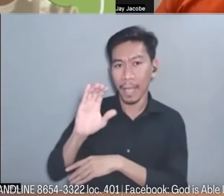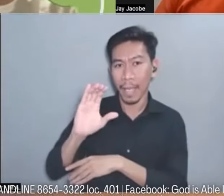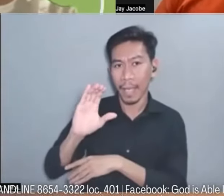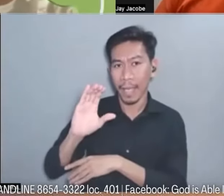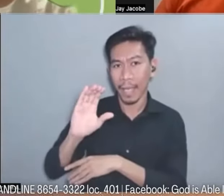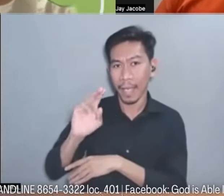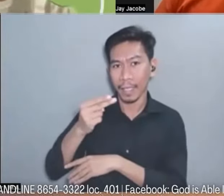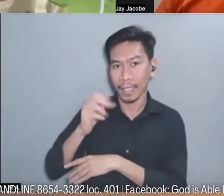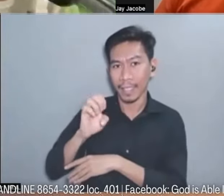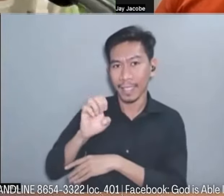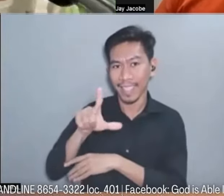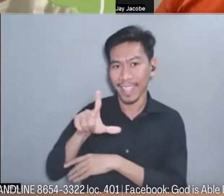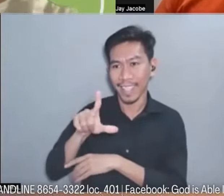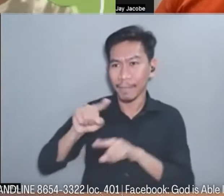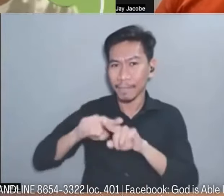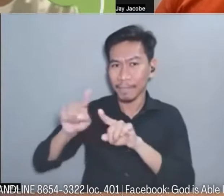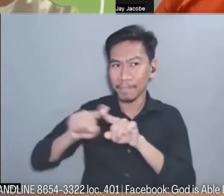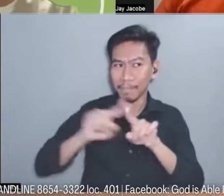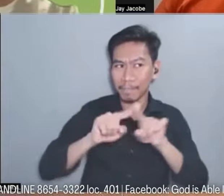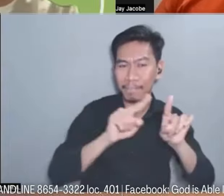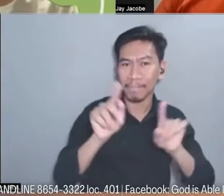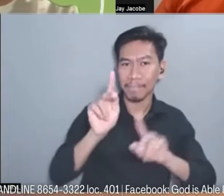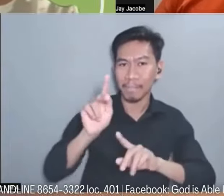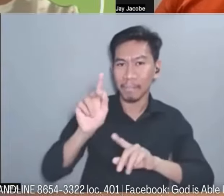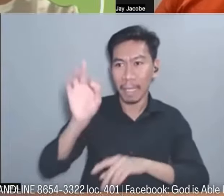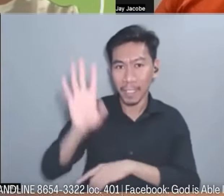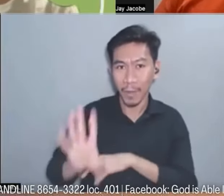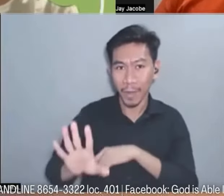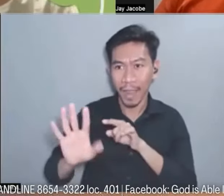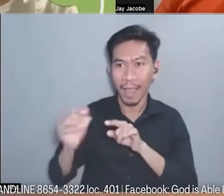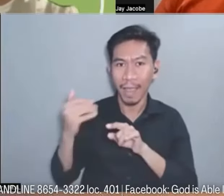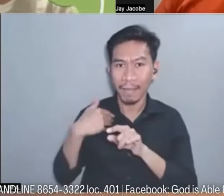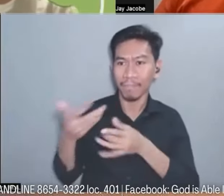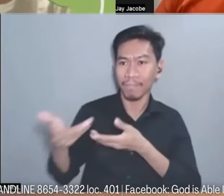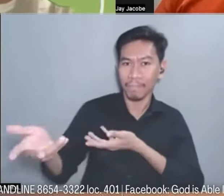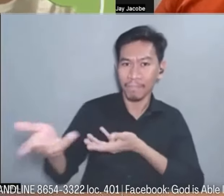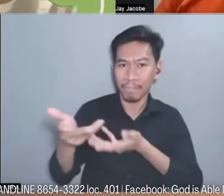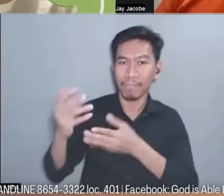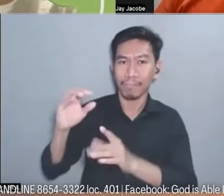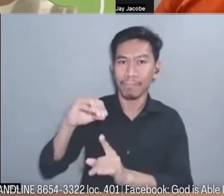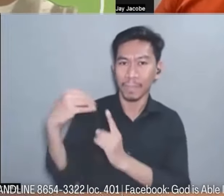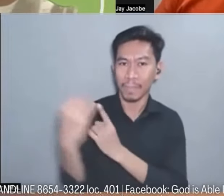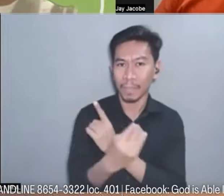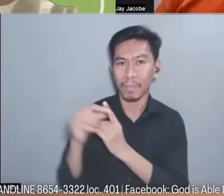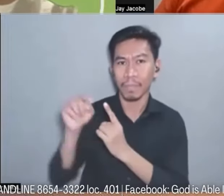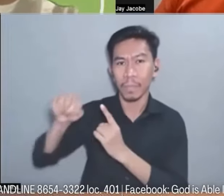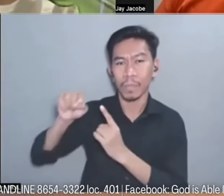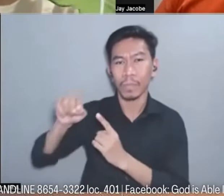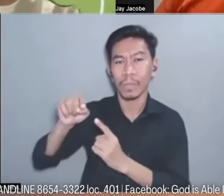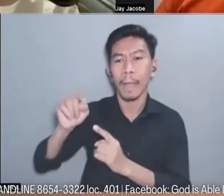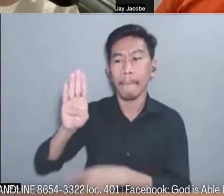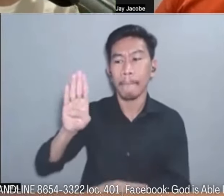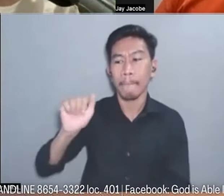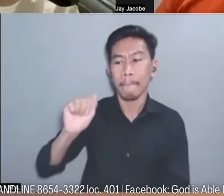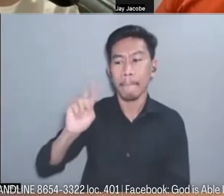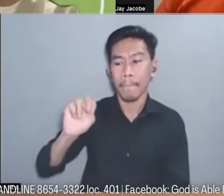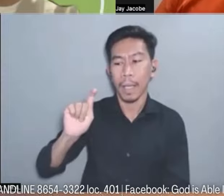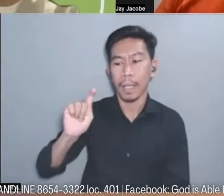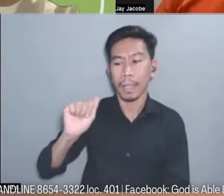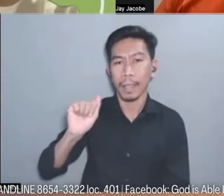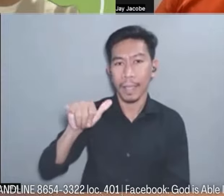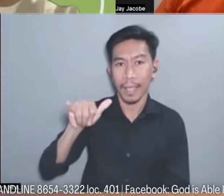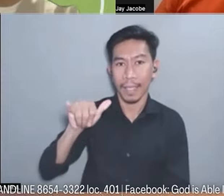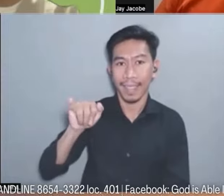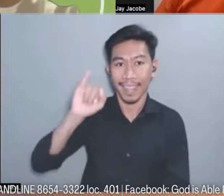orientation nung nakaraang linggo sa may bantay, Ilocosur. Pastor, sabi ko nga kanina po, ang